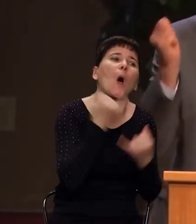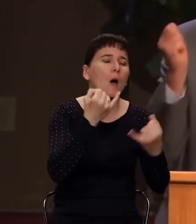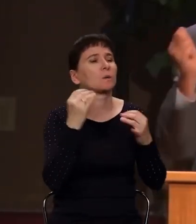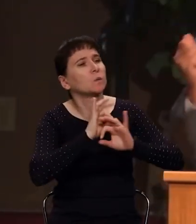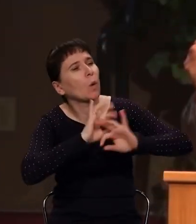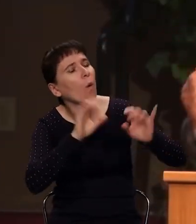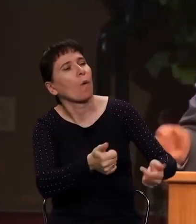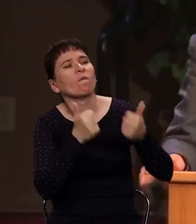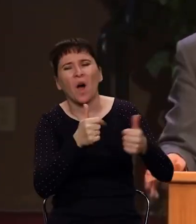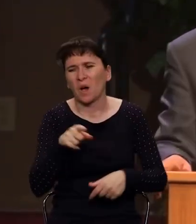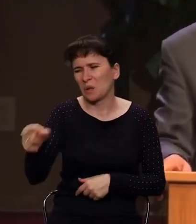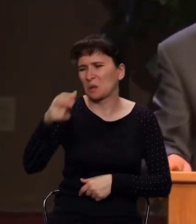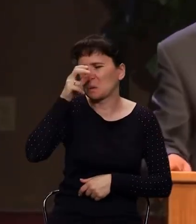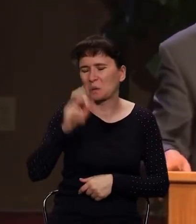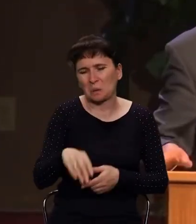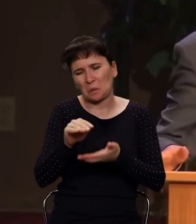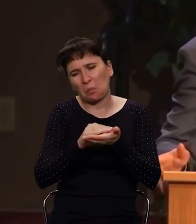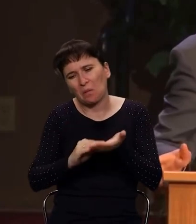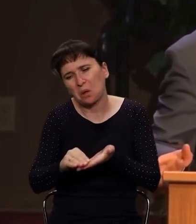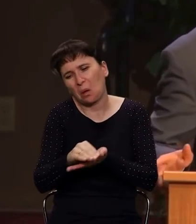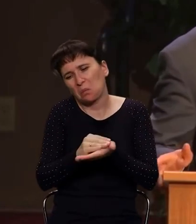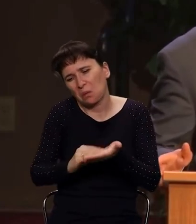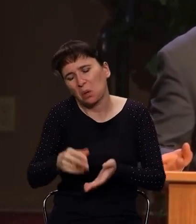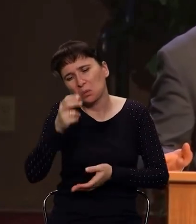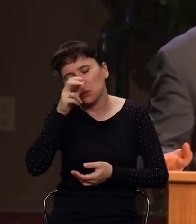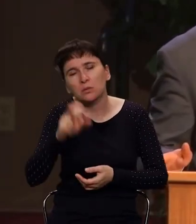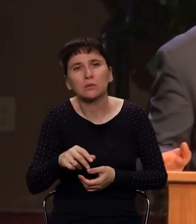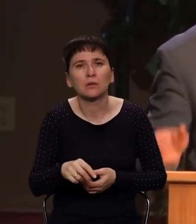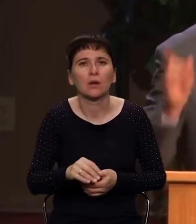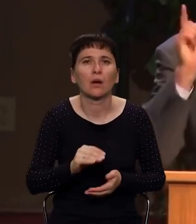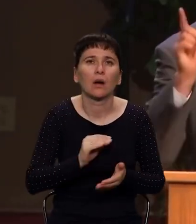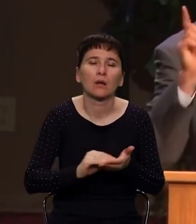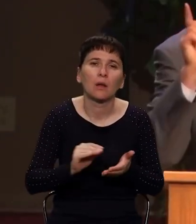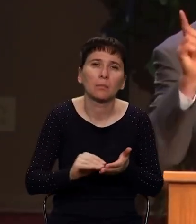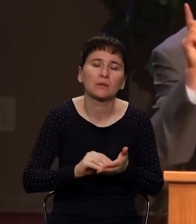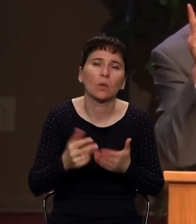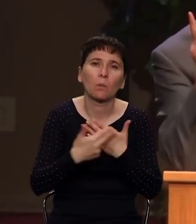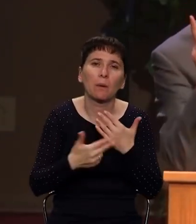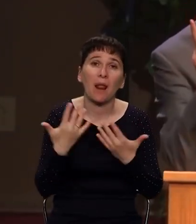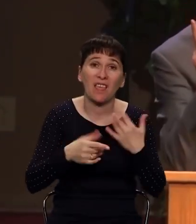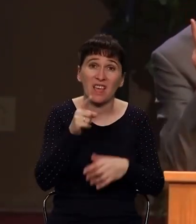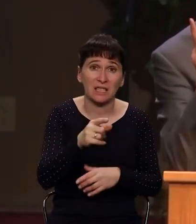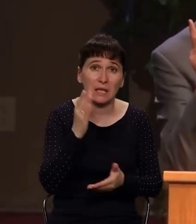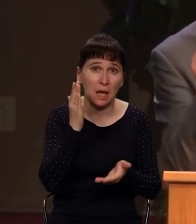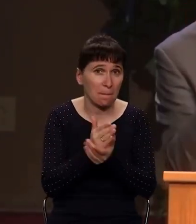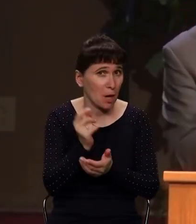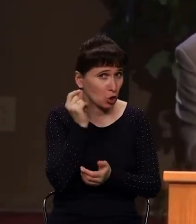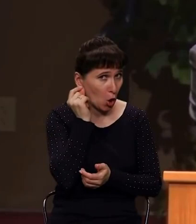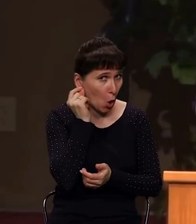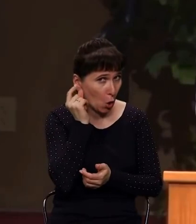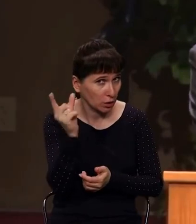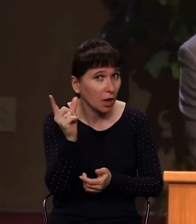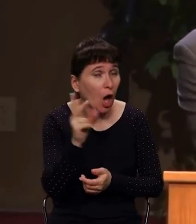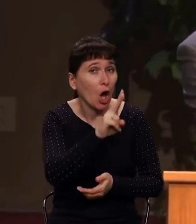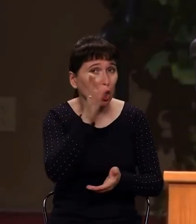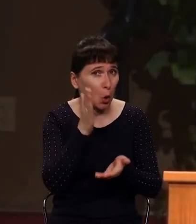вот там слово. Друзья мои, если ты имеешь открытое ухо, то